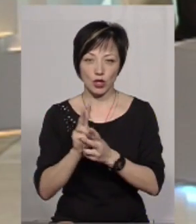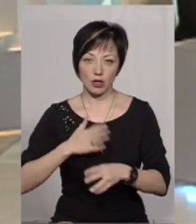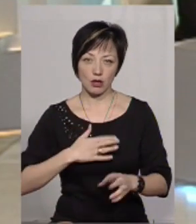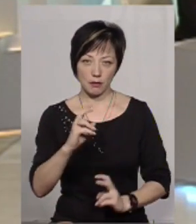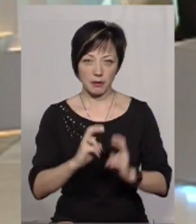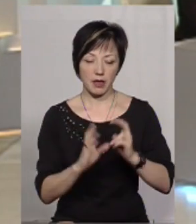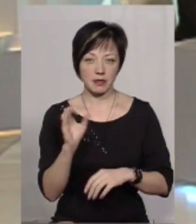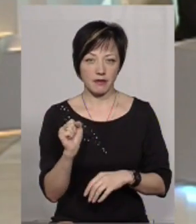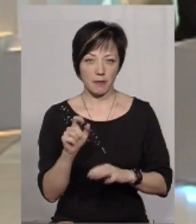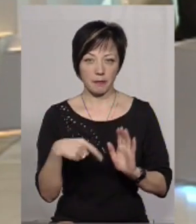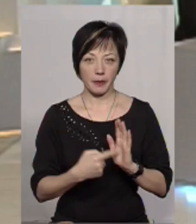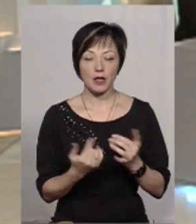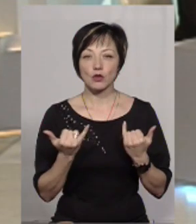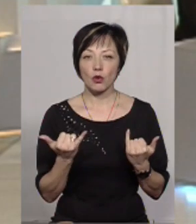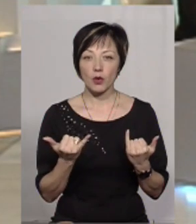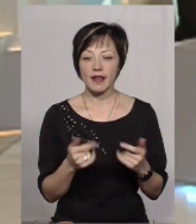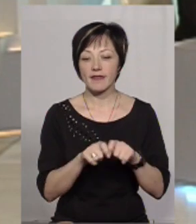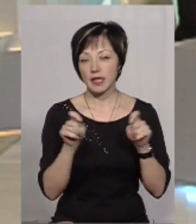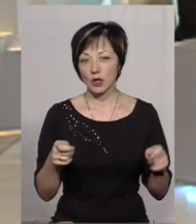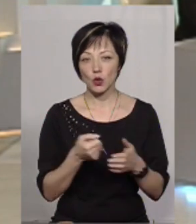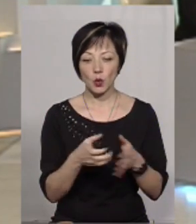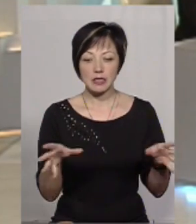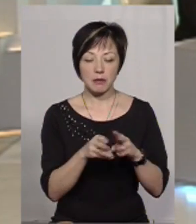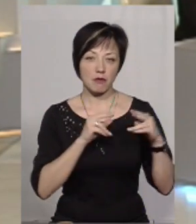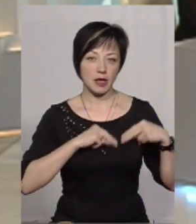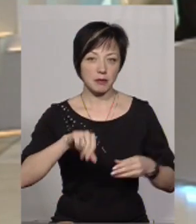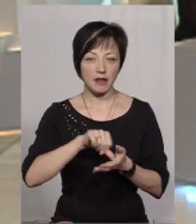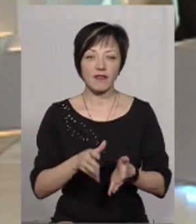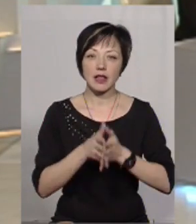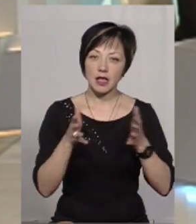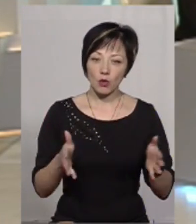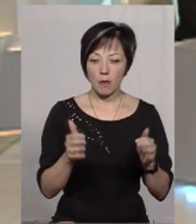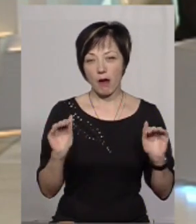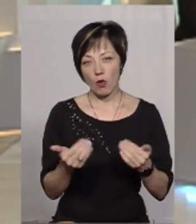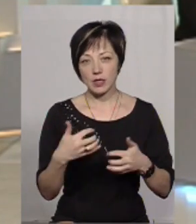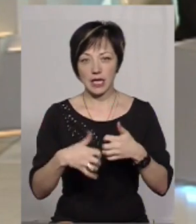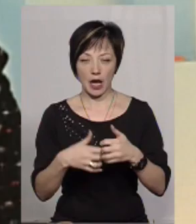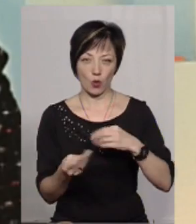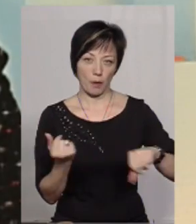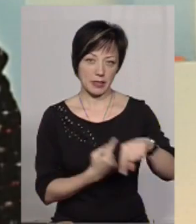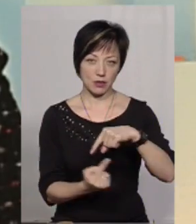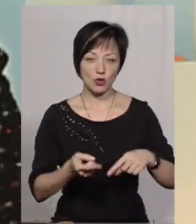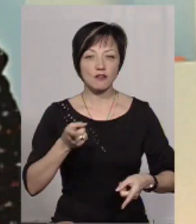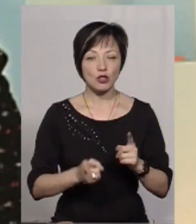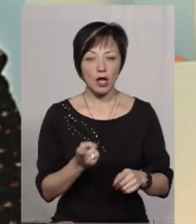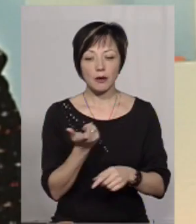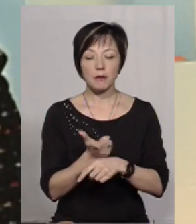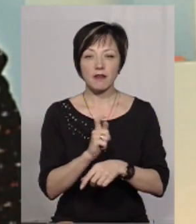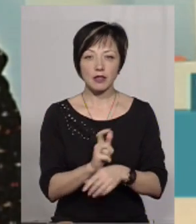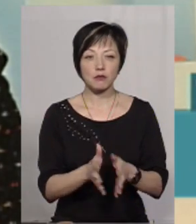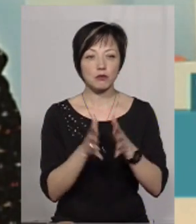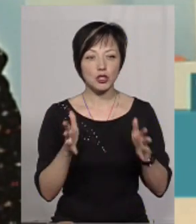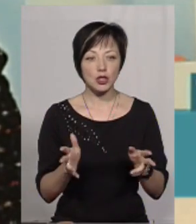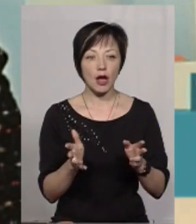наші підприємства? Сьогодні ми відкриті до співпраці як з представниками великого, так і малого і середнього бізнесу. Звичайно, переважна